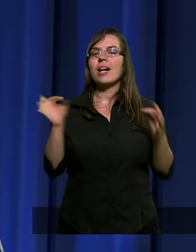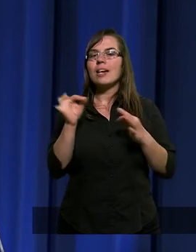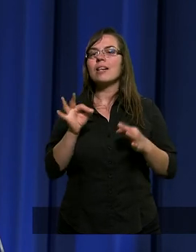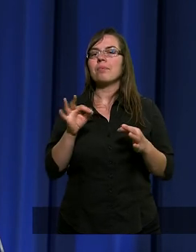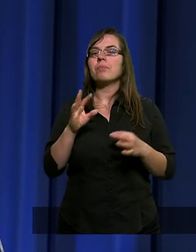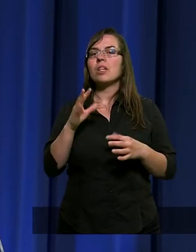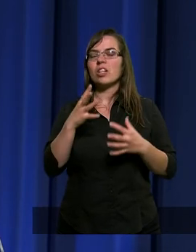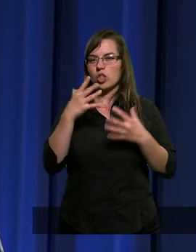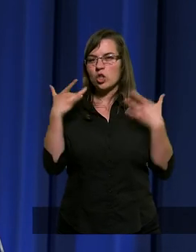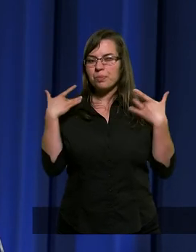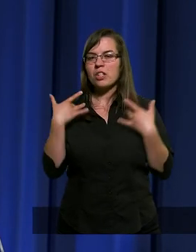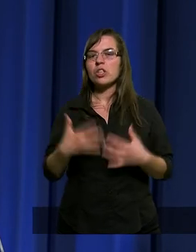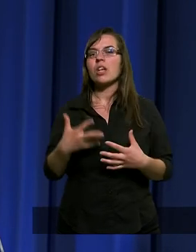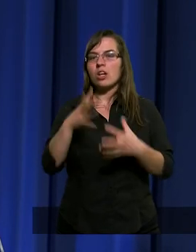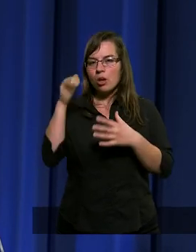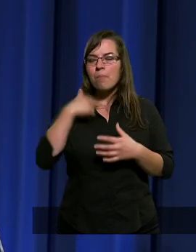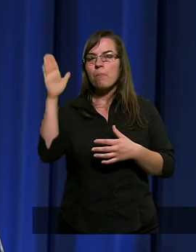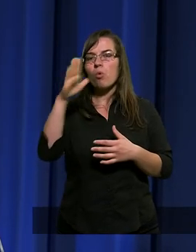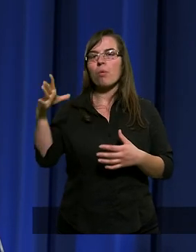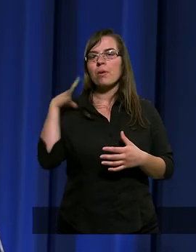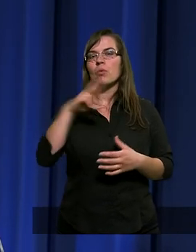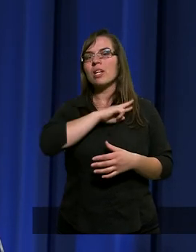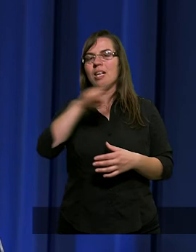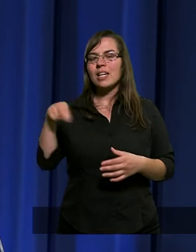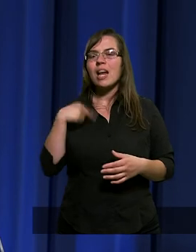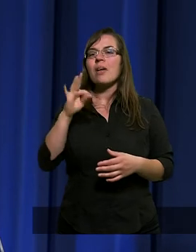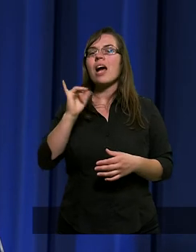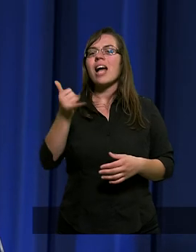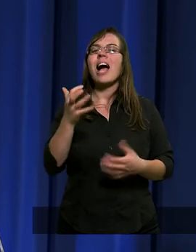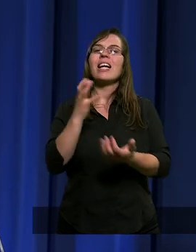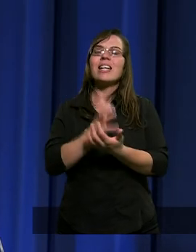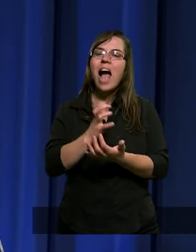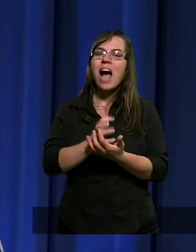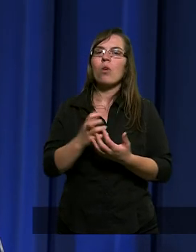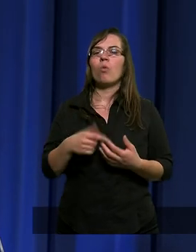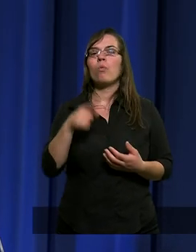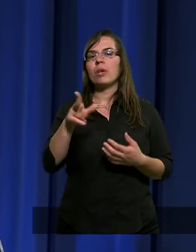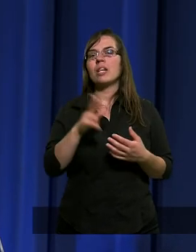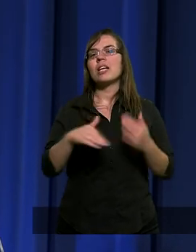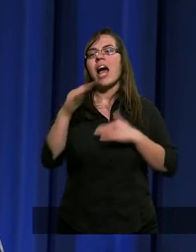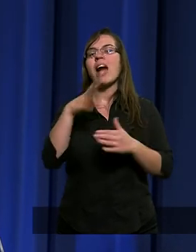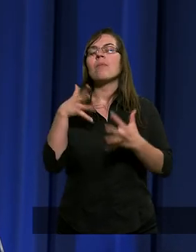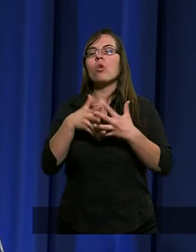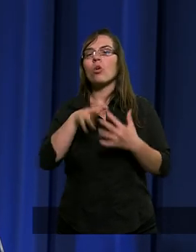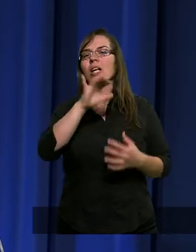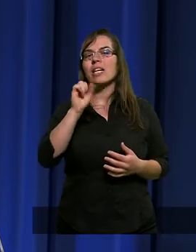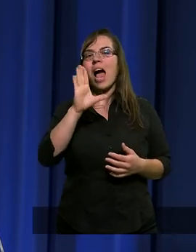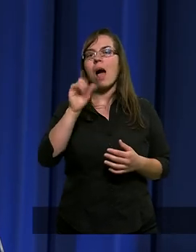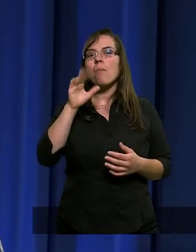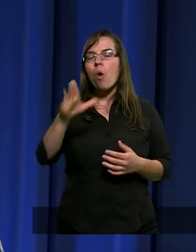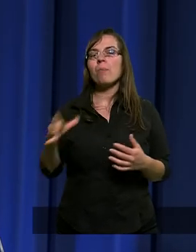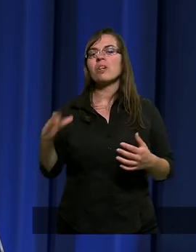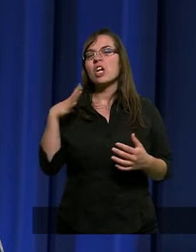zadecydowali stanąć po stronie Boga. tak jak jak to Jakub nad potokiem Jabok